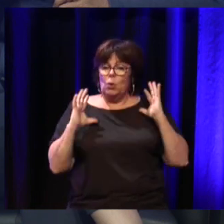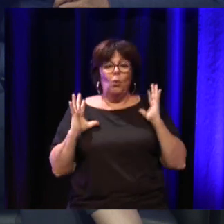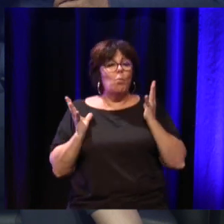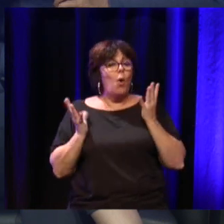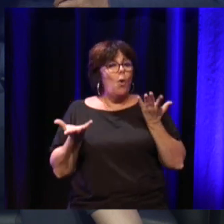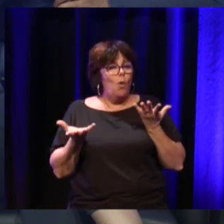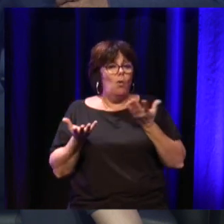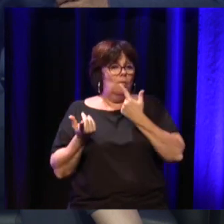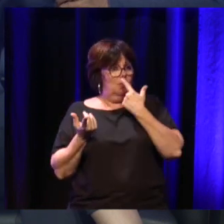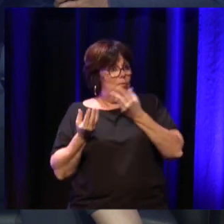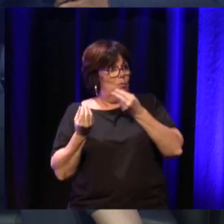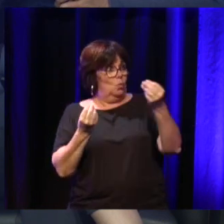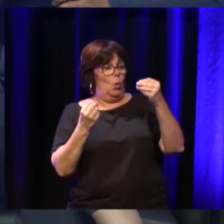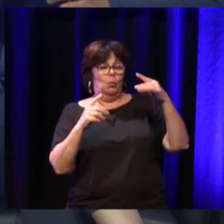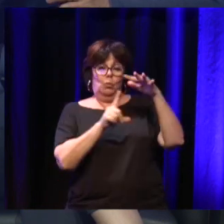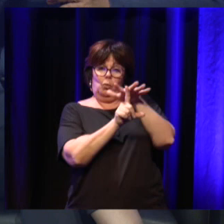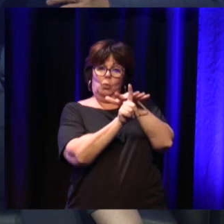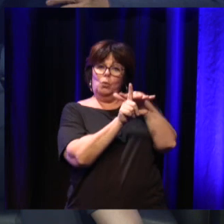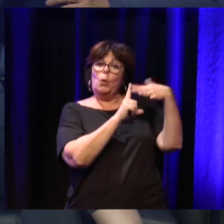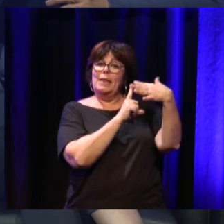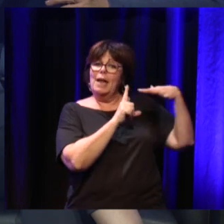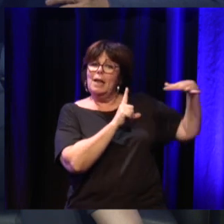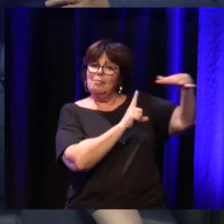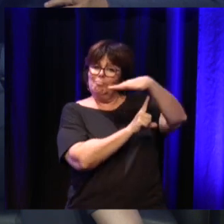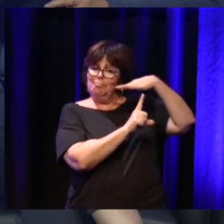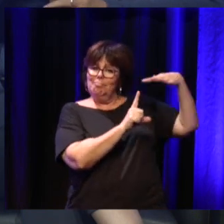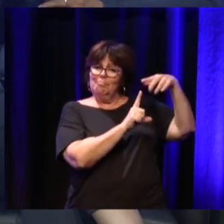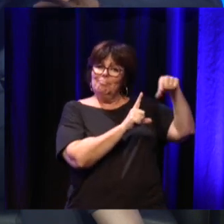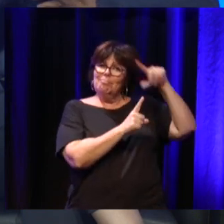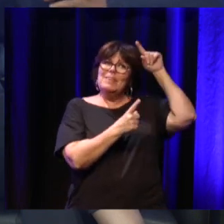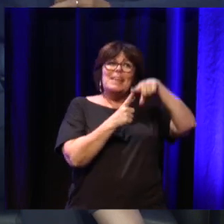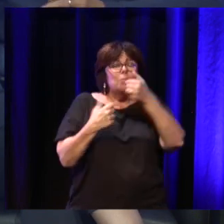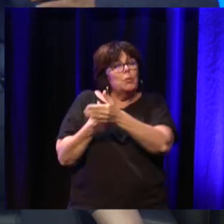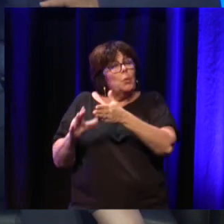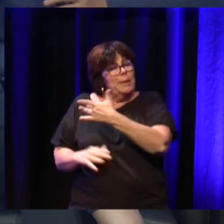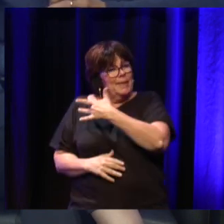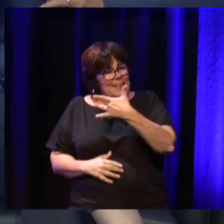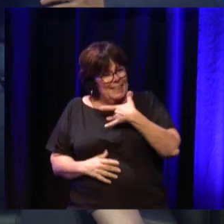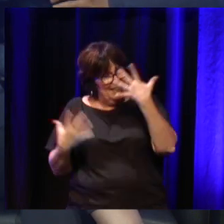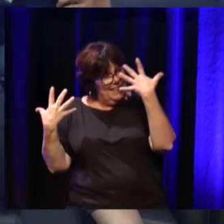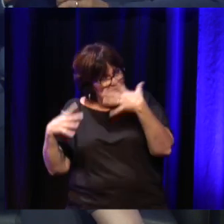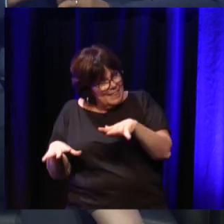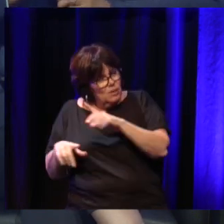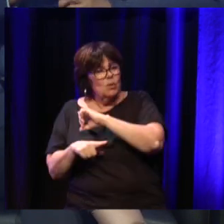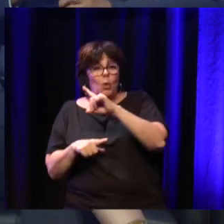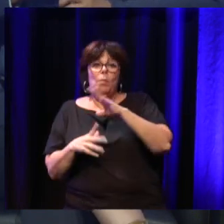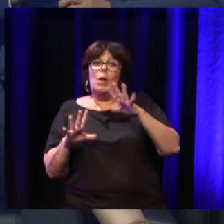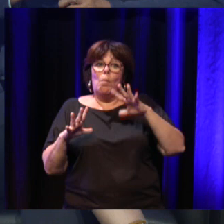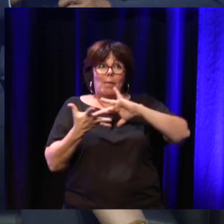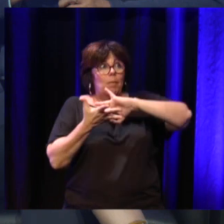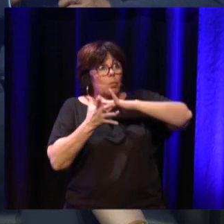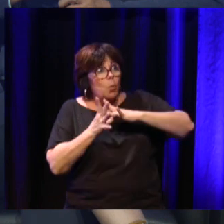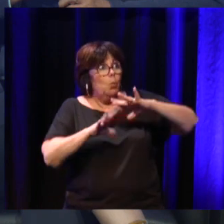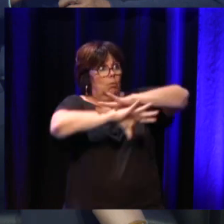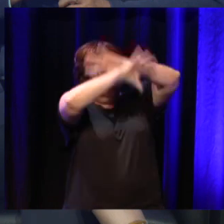permettre à toute une société, pas que ceux qui sont dans le champ de la santé et apparentés, on va dire, un peu plus... Voilà.